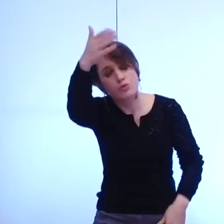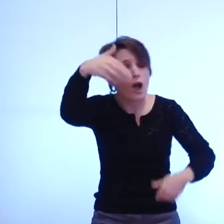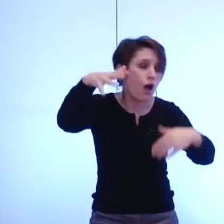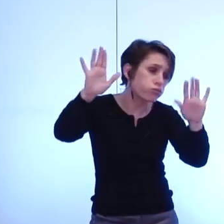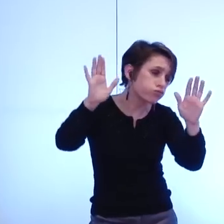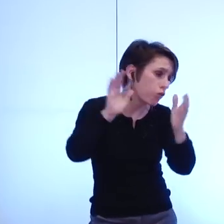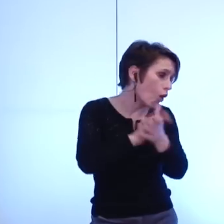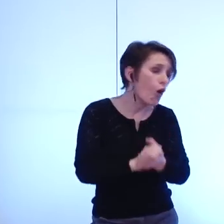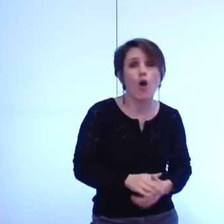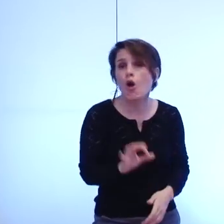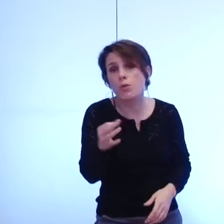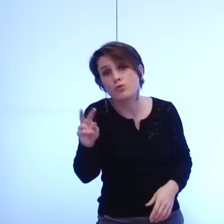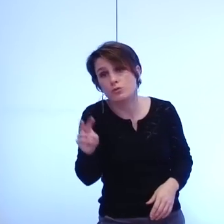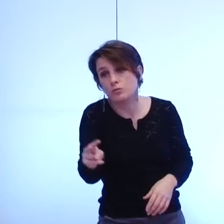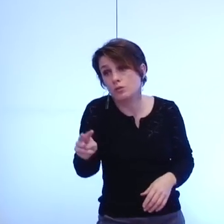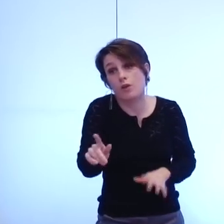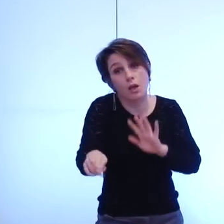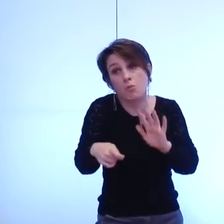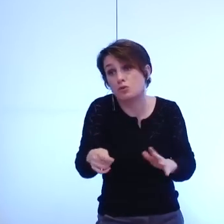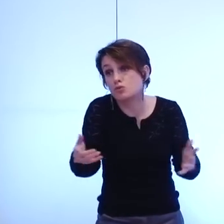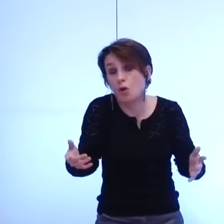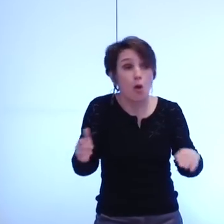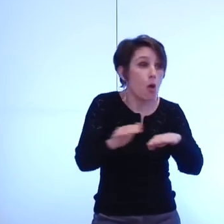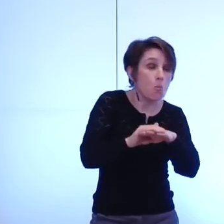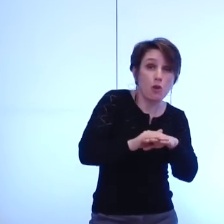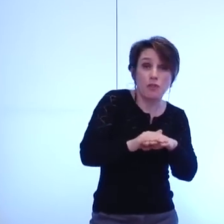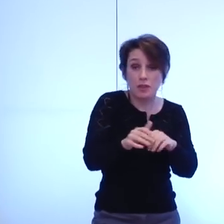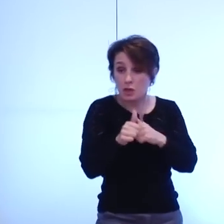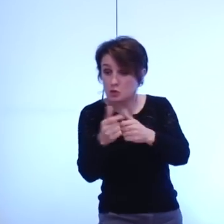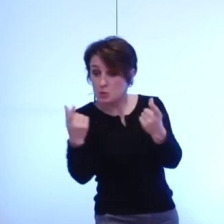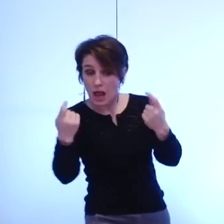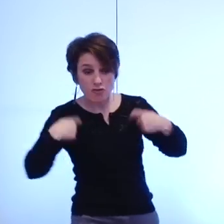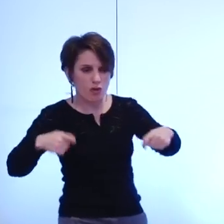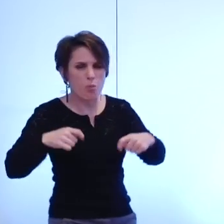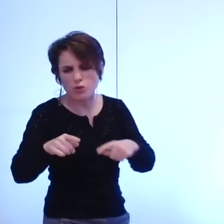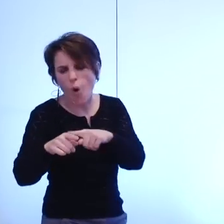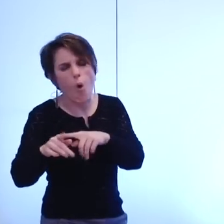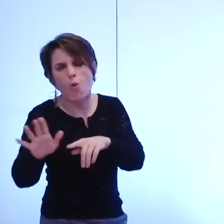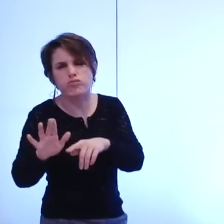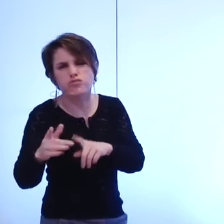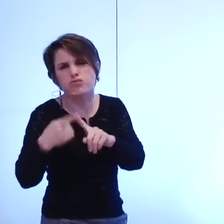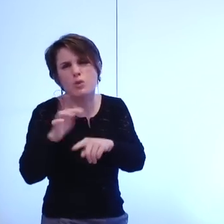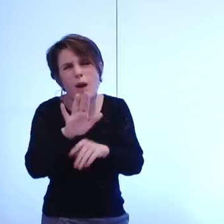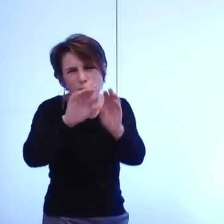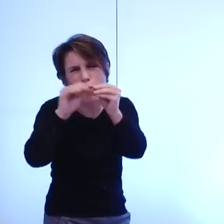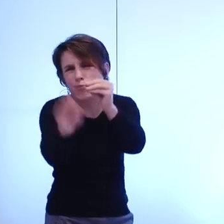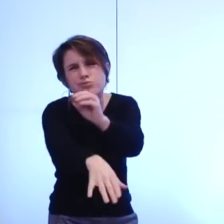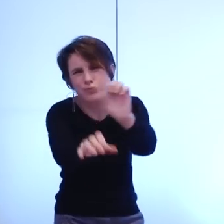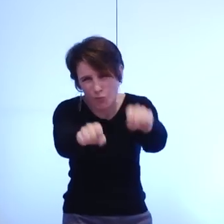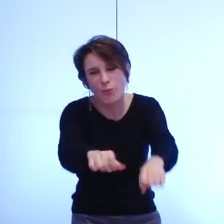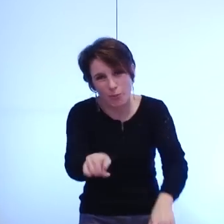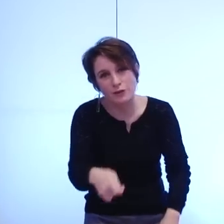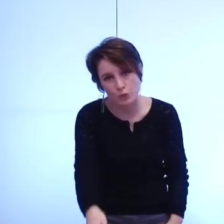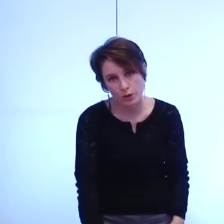vrai que les moyens pour atteindre et mettre en oeuvre une politique c'est une question tout à fait secondaire et puis